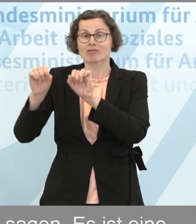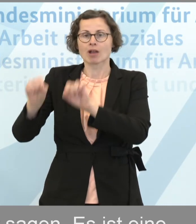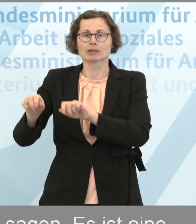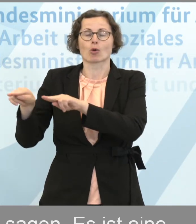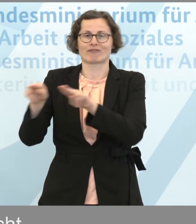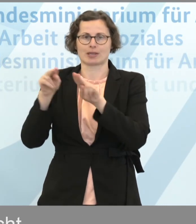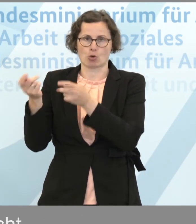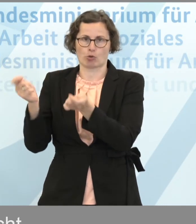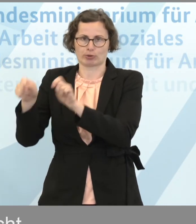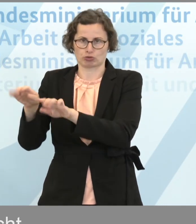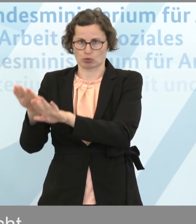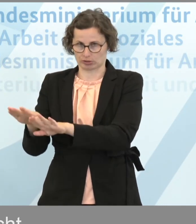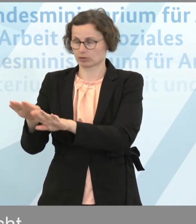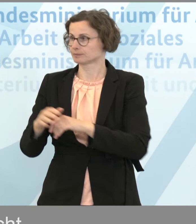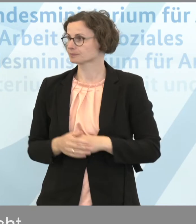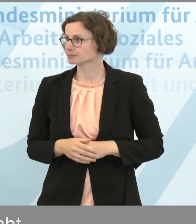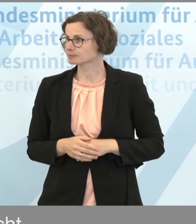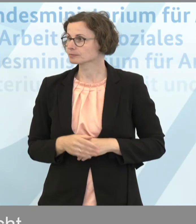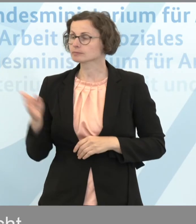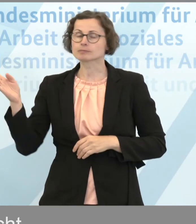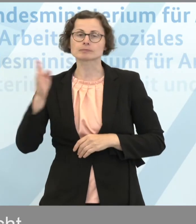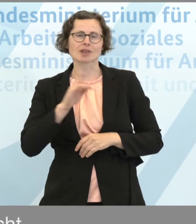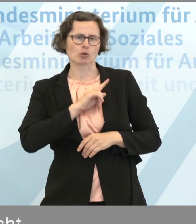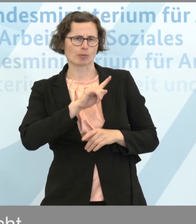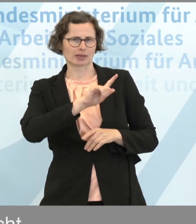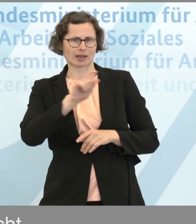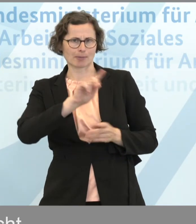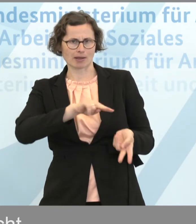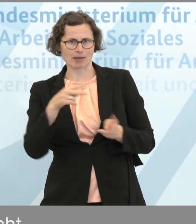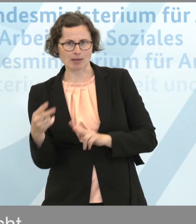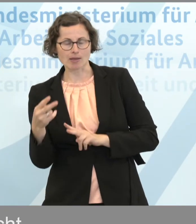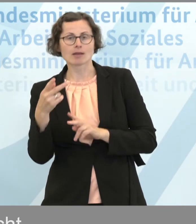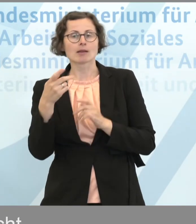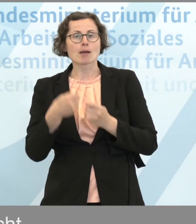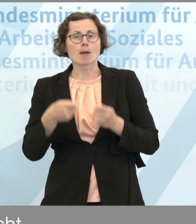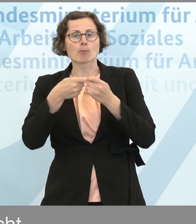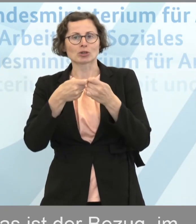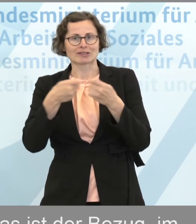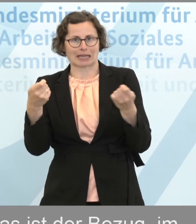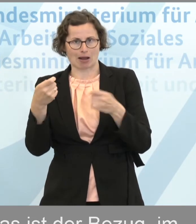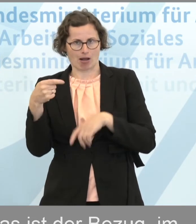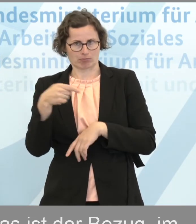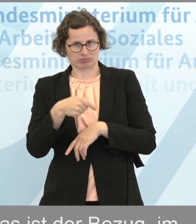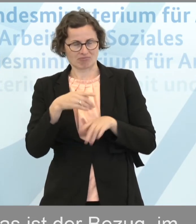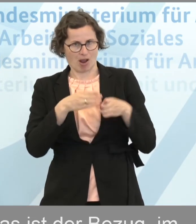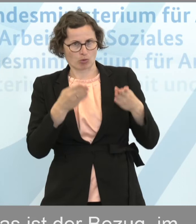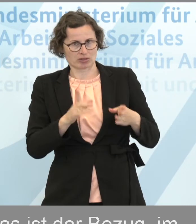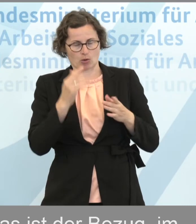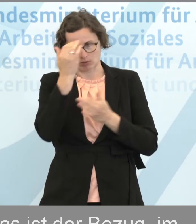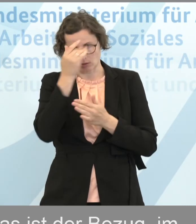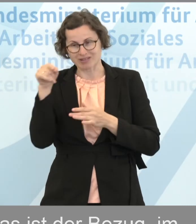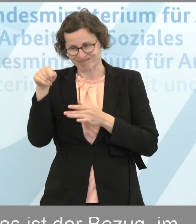Herr Fried, noch mal bitte. Ich möchte auch noch ein anderes Thema, und zwar Fußball-Bundesliga. heißt es ja da beteiligt, durch die